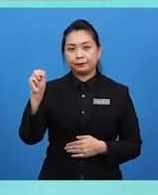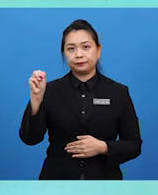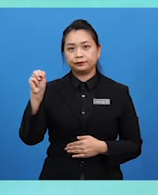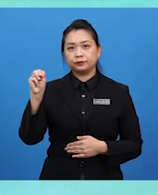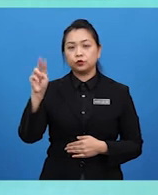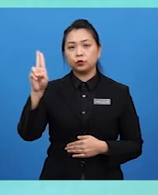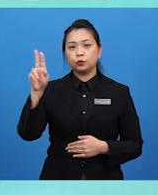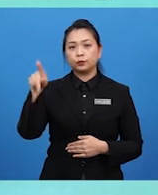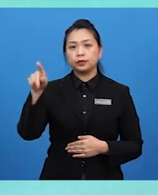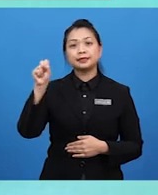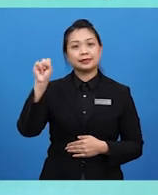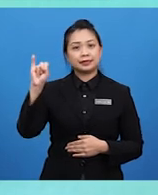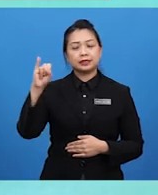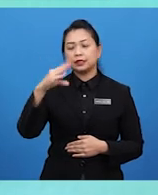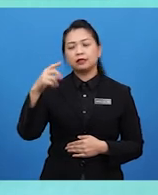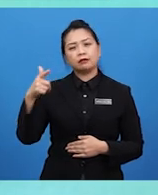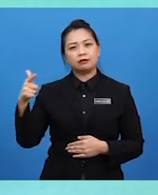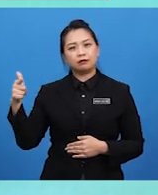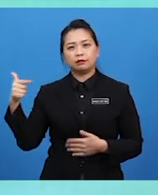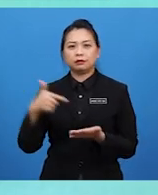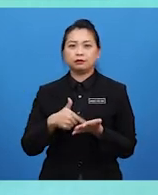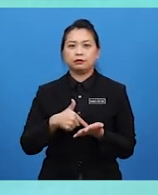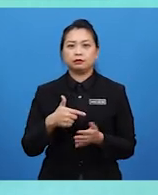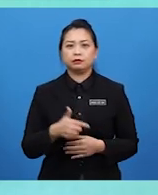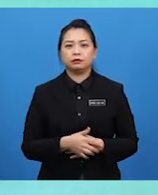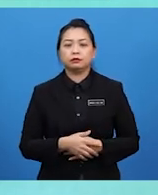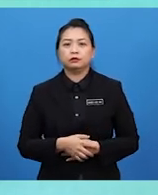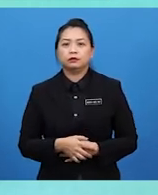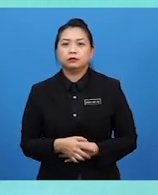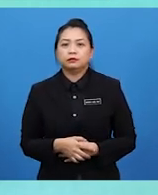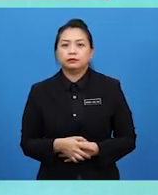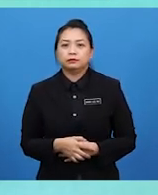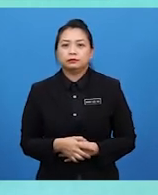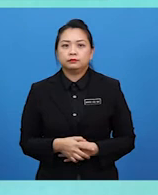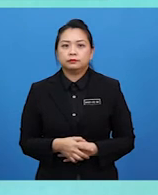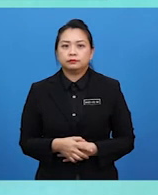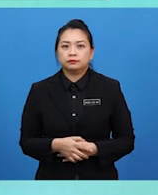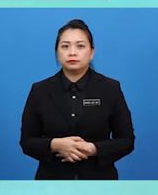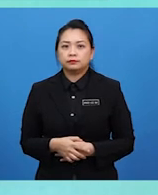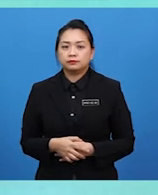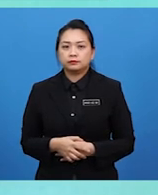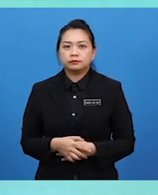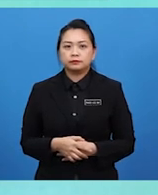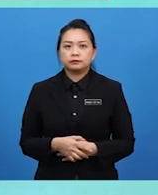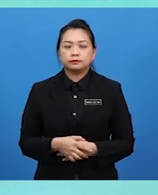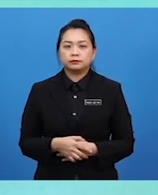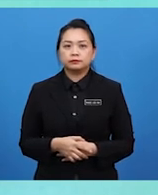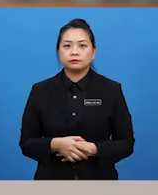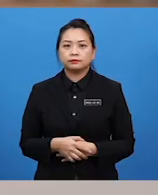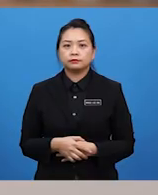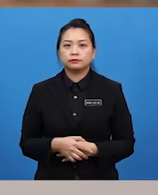Sains Malaysia dan banyak lagi institusi yang berada di negara kita sebenarnya. Ya, betul itu, Cikgu Doys.